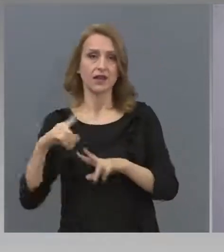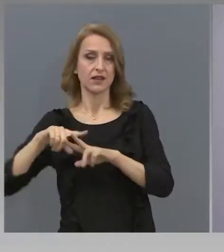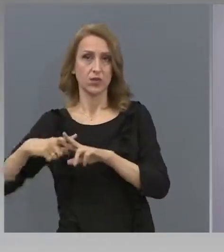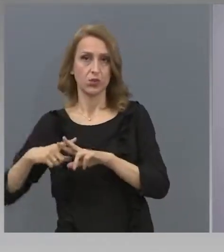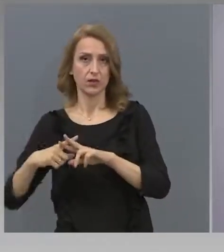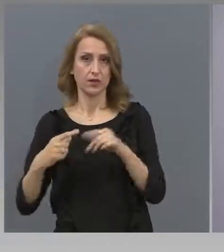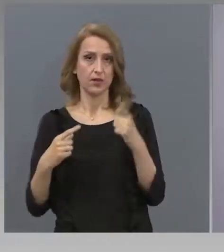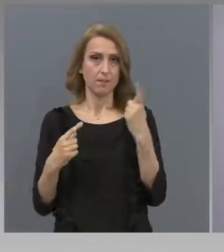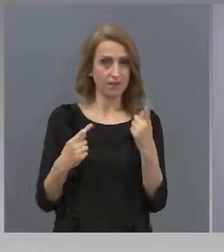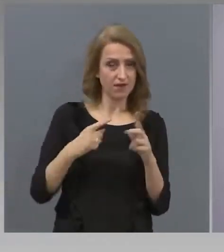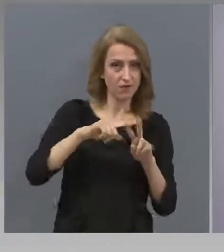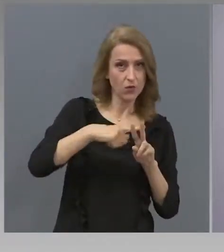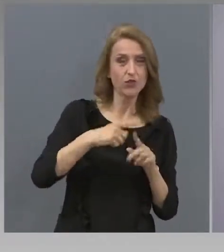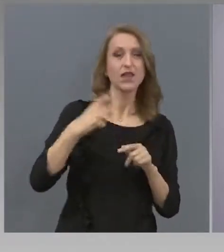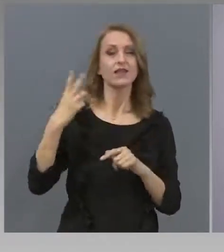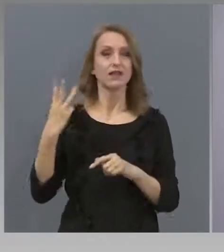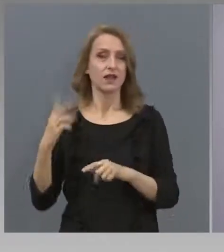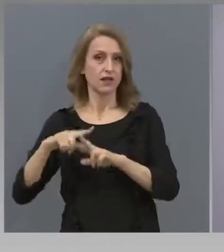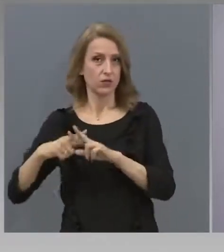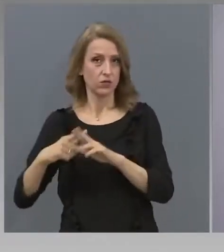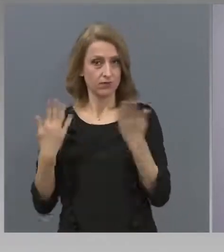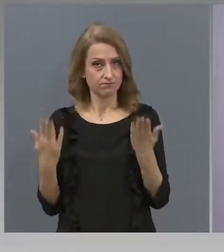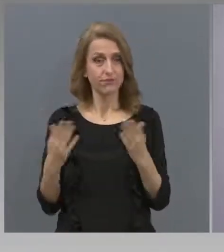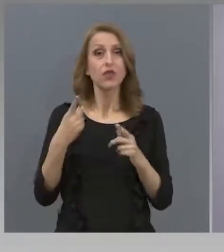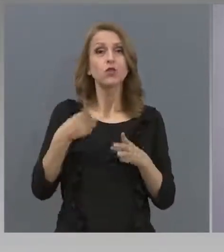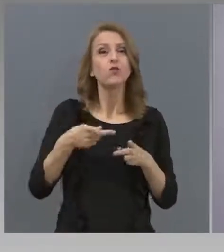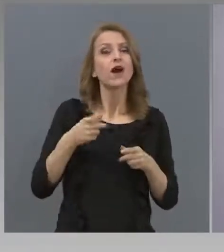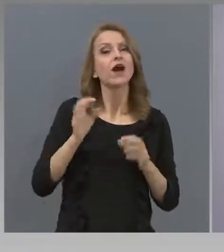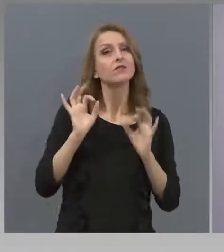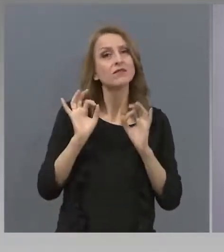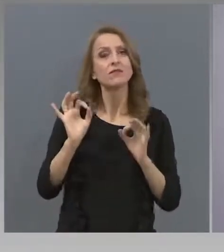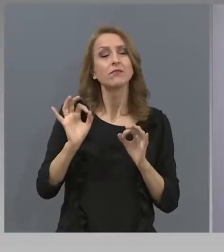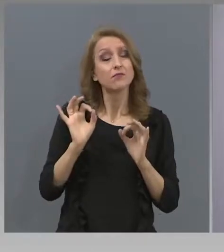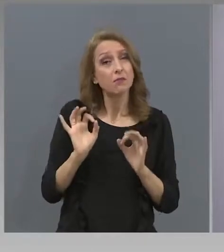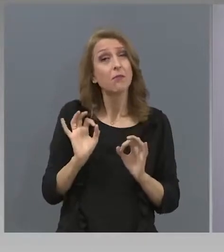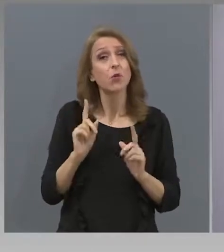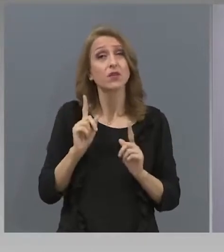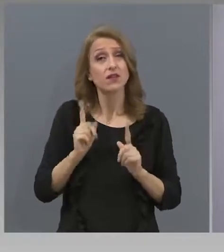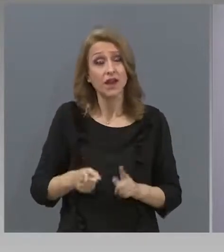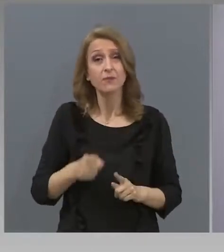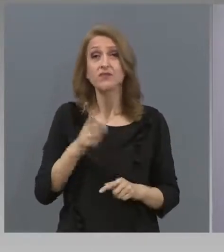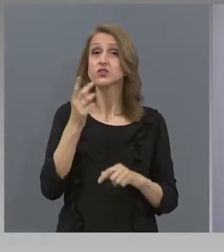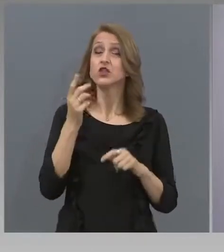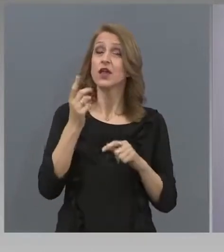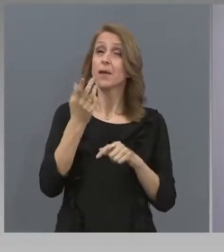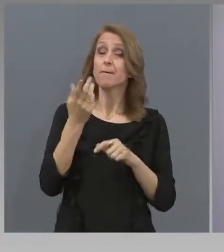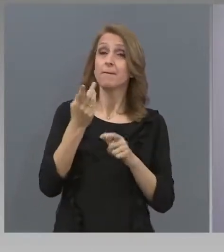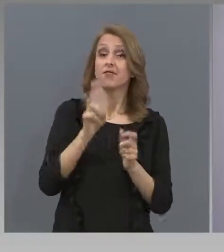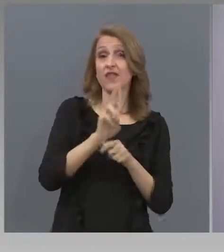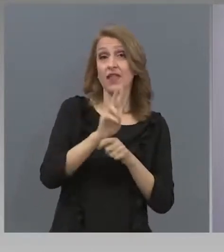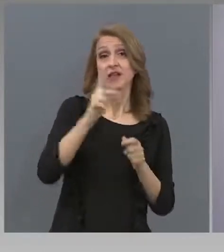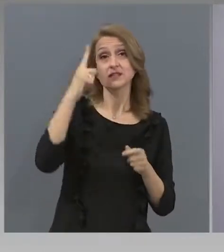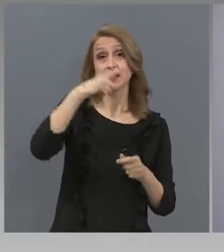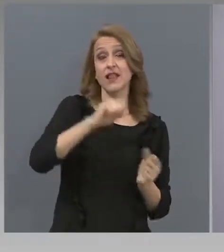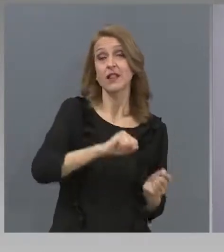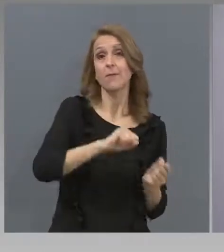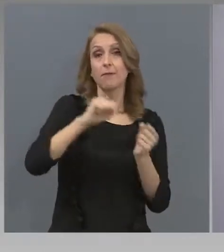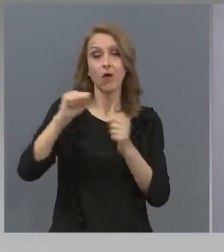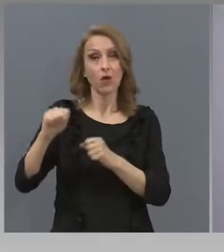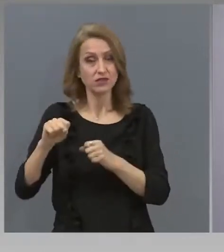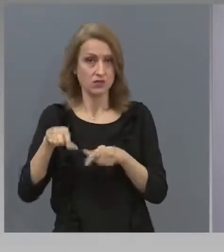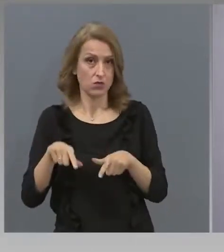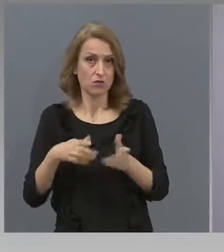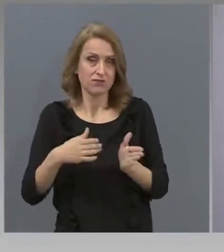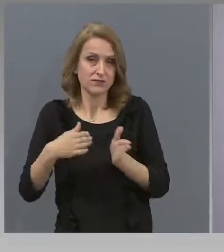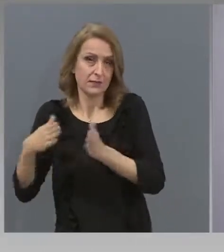Това е 12 дни по-късно от първоначално обявените дати, съответно на 20 и 22